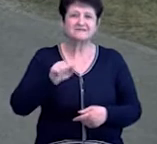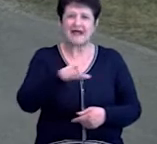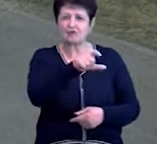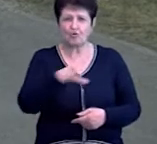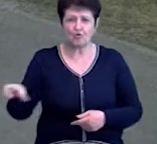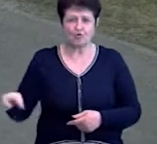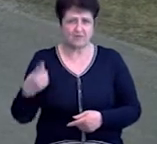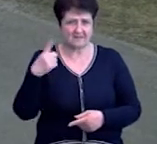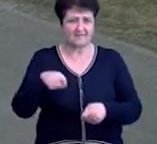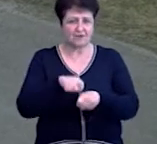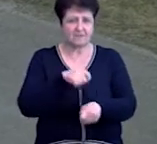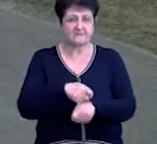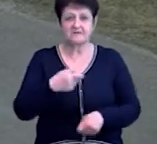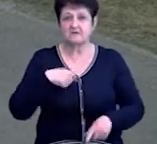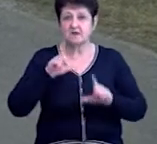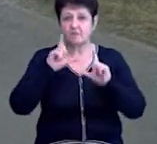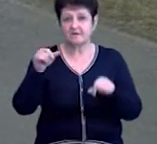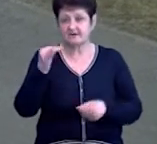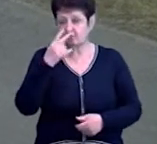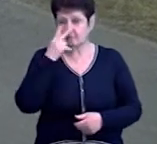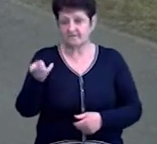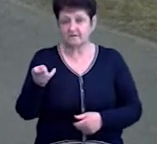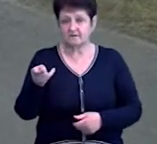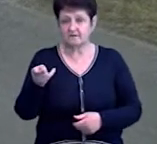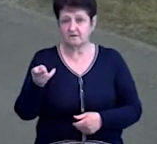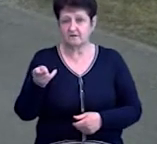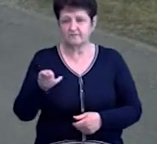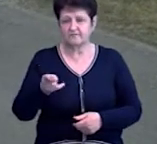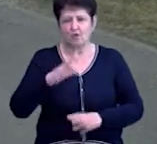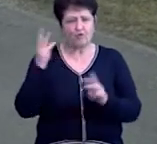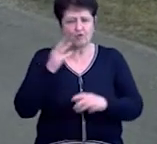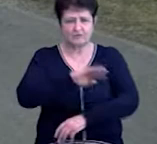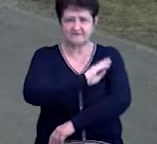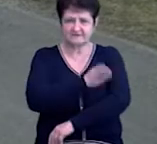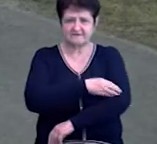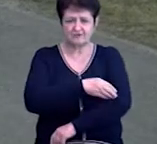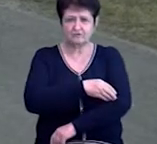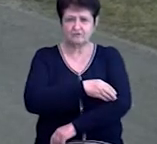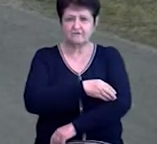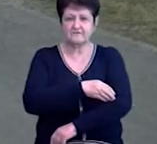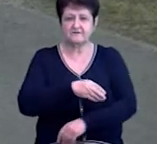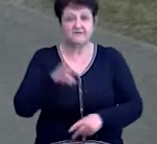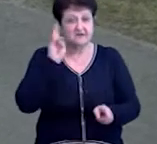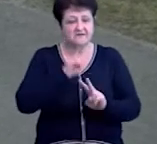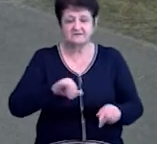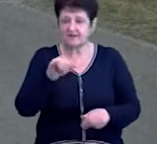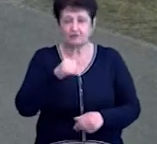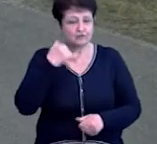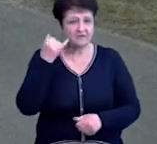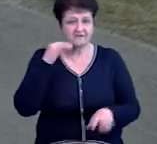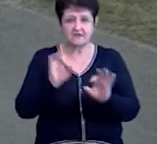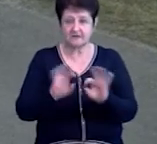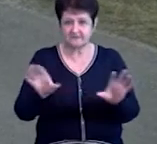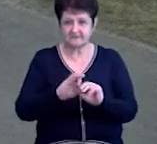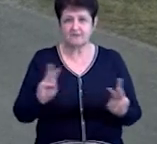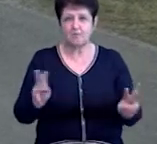ну, не знаю, кілометр или скільки. То я поїхала, увидела, що там огонь идет спешеная сила, я тут же позвонила в МЧС, і не знаю, куди я позвонила, ну, в общем, об'яснила.